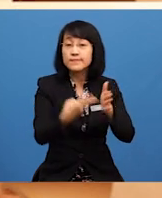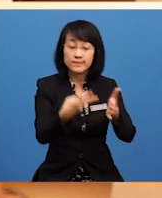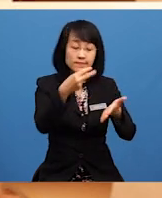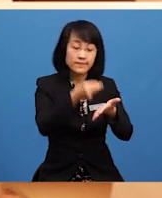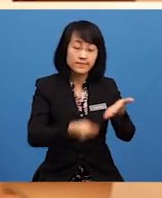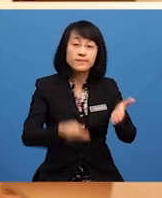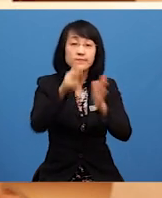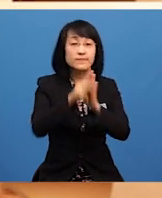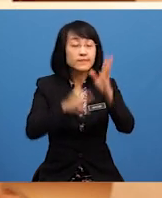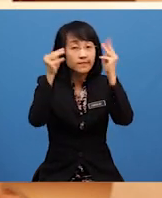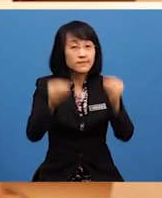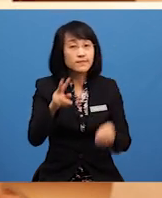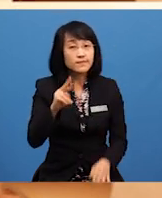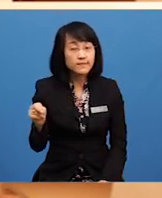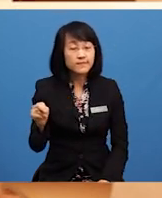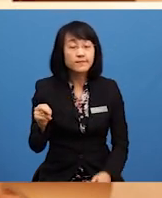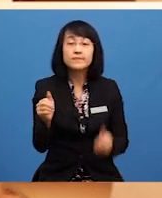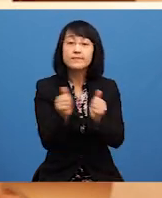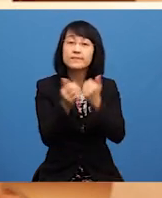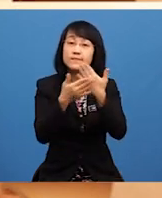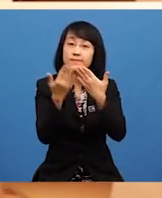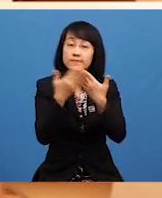kemanusiaan secara ringkas.